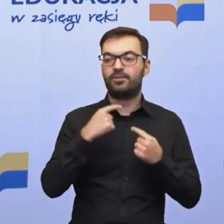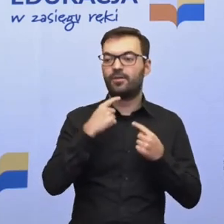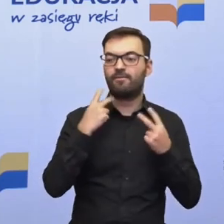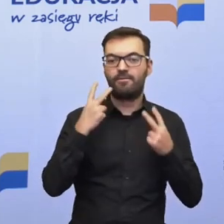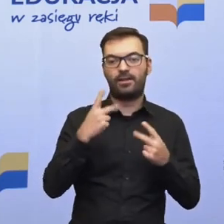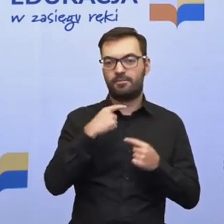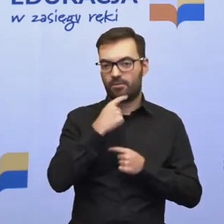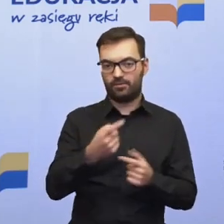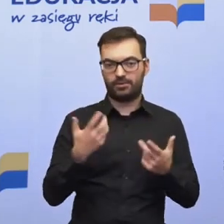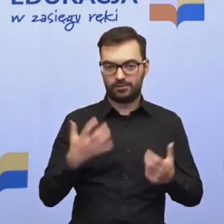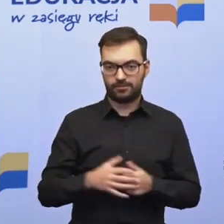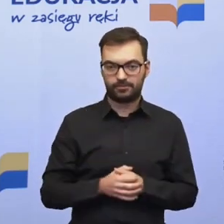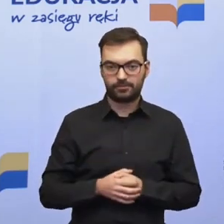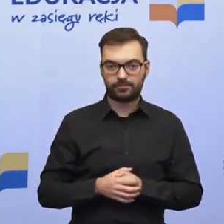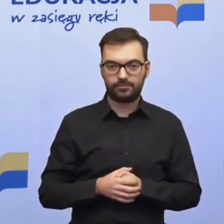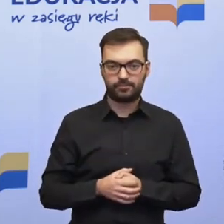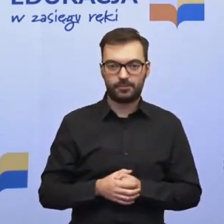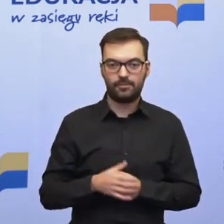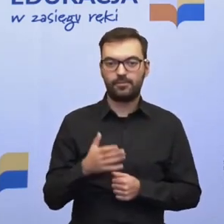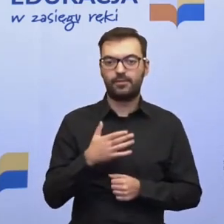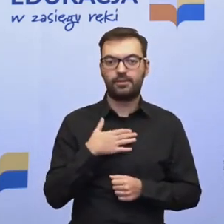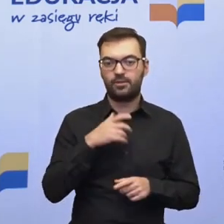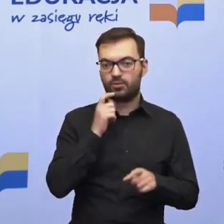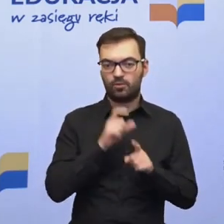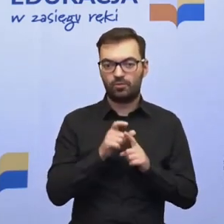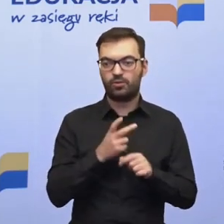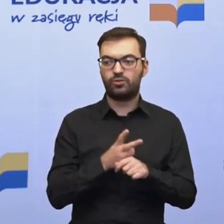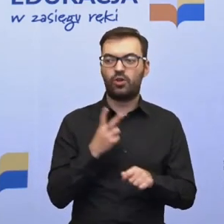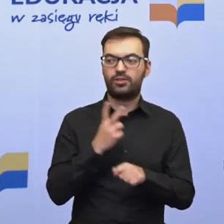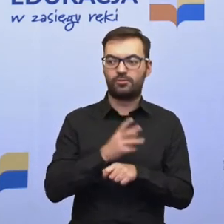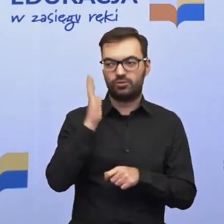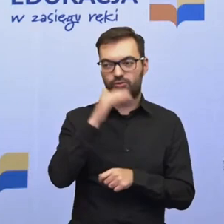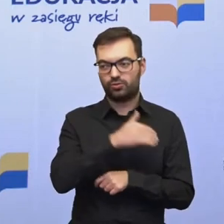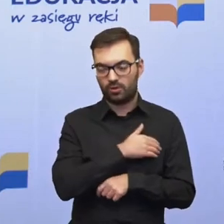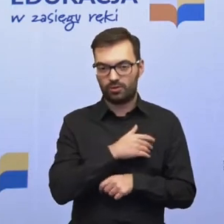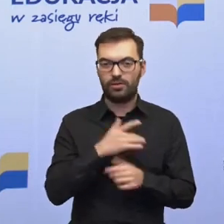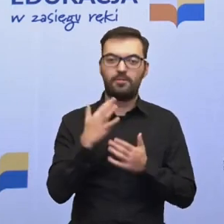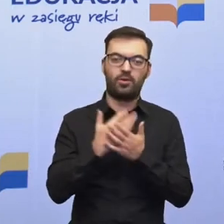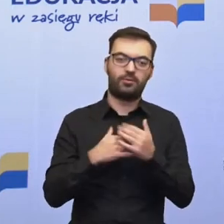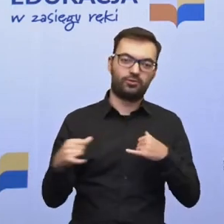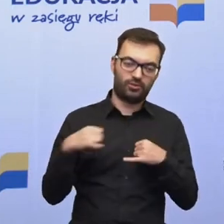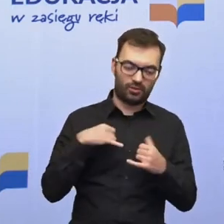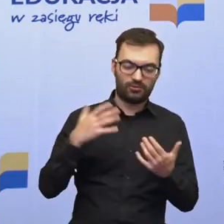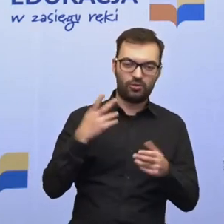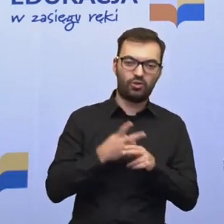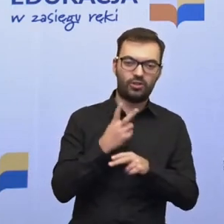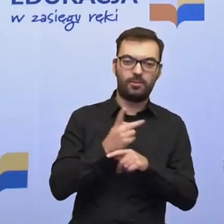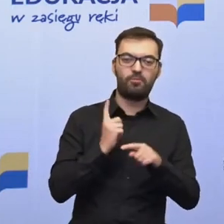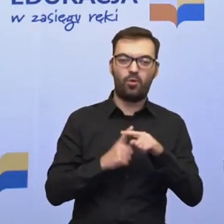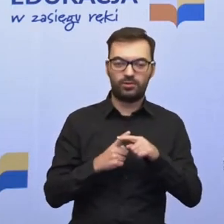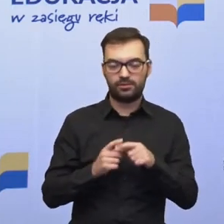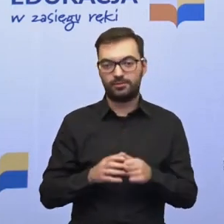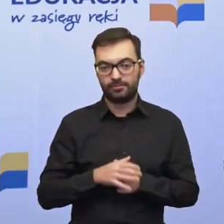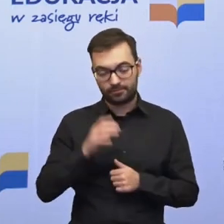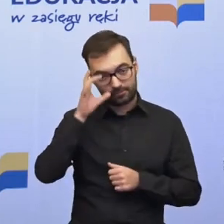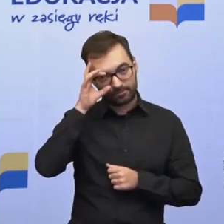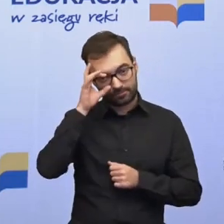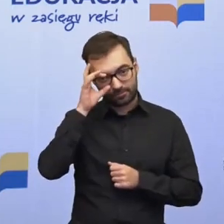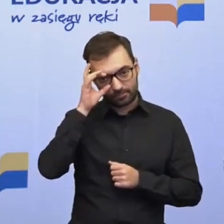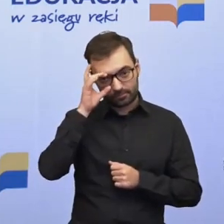też jasno. Używamy słowa dostępna szkoła, bo jest program rządowy Dostępność Plus i